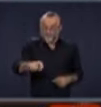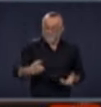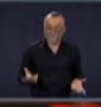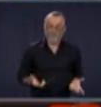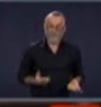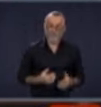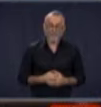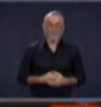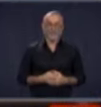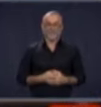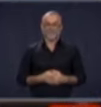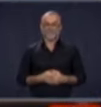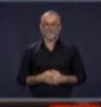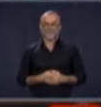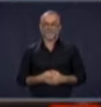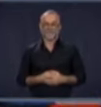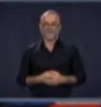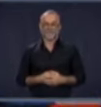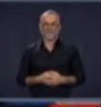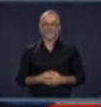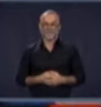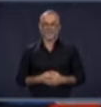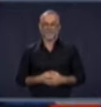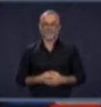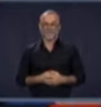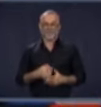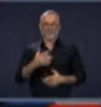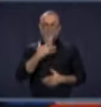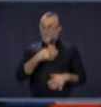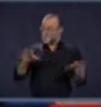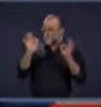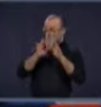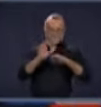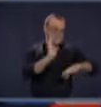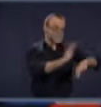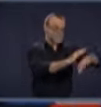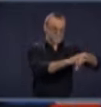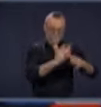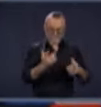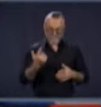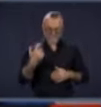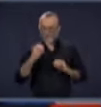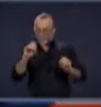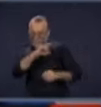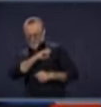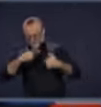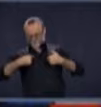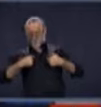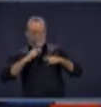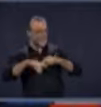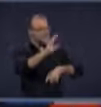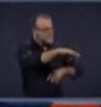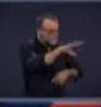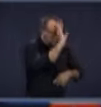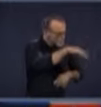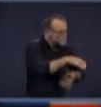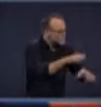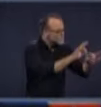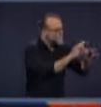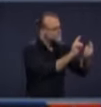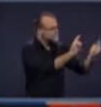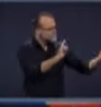sociale. je pense que sans être agressif, je pense qu'il est possible de dire à quelqu'un, écoutez,